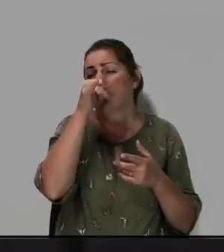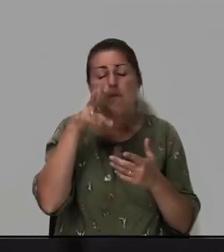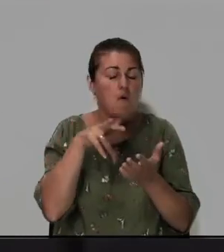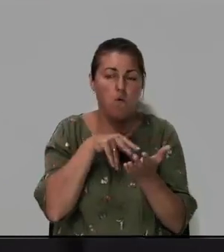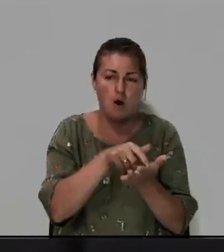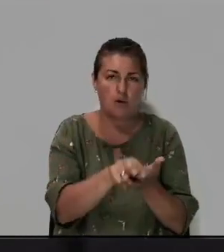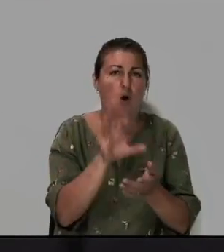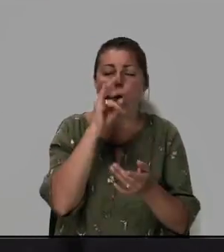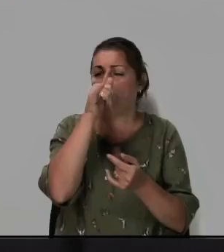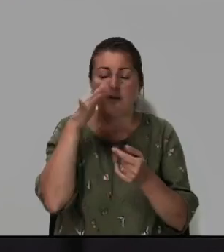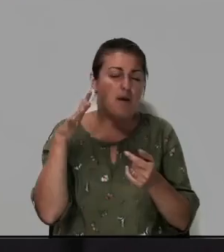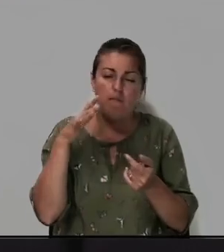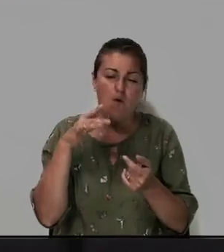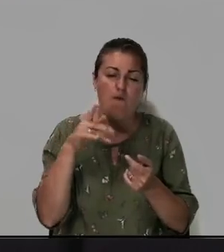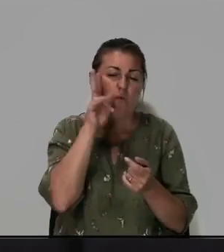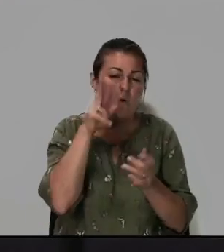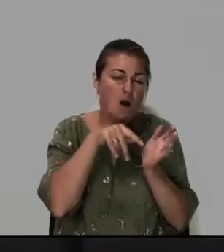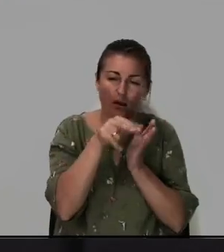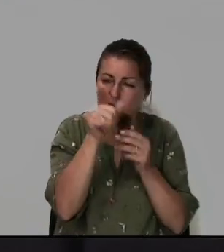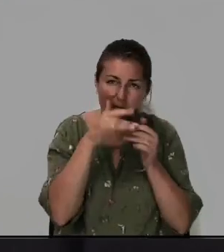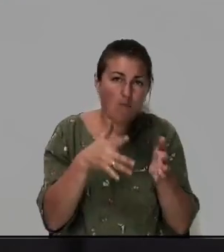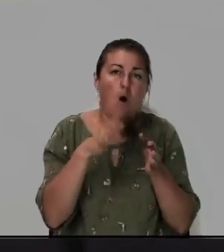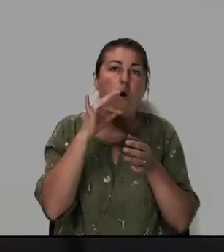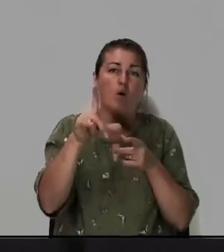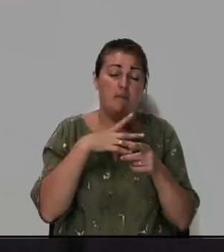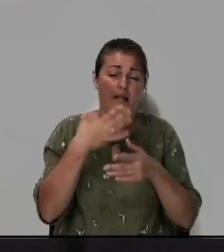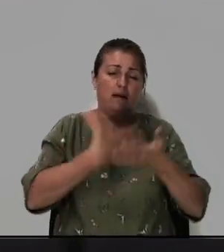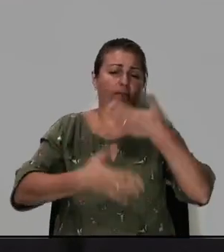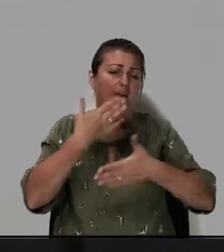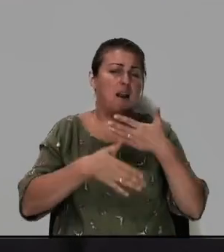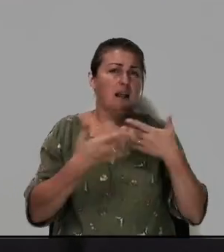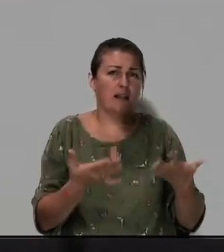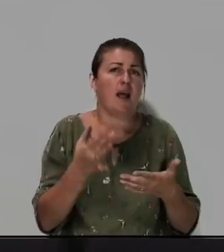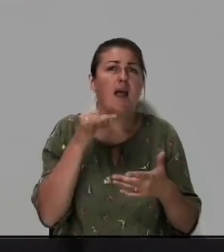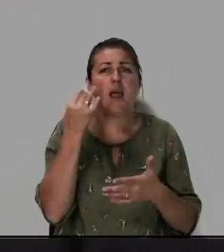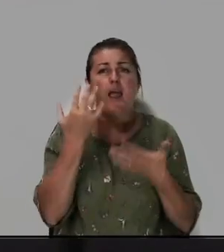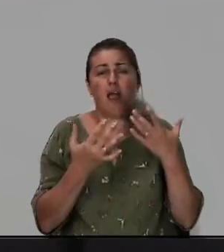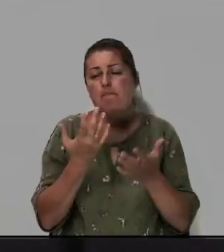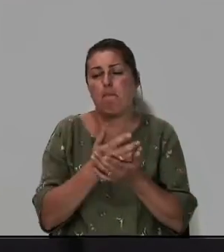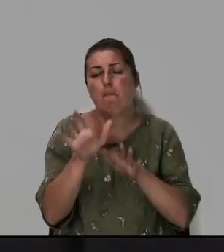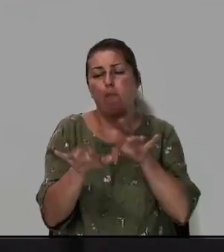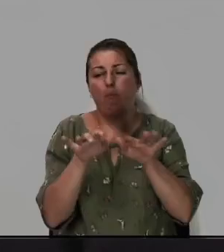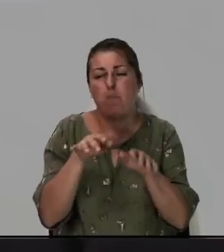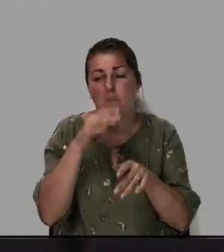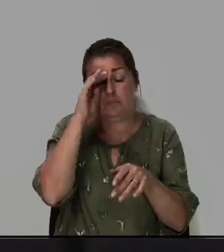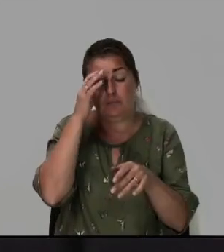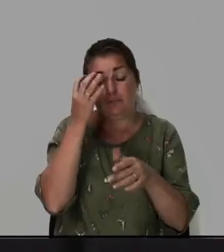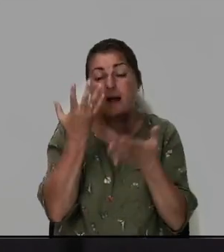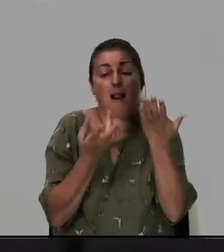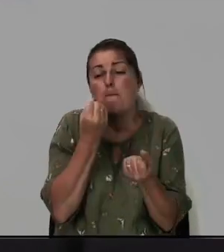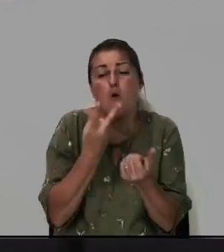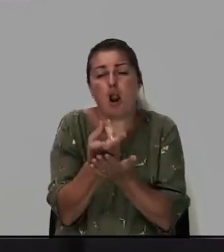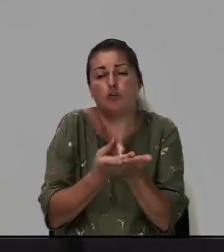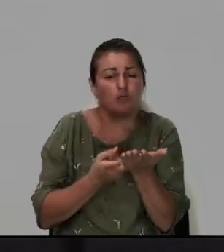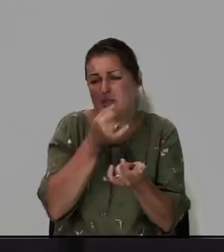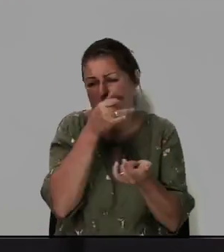он не мог обслуживать себя он был инвалид или полз или лежал вообще не